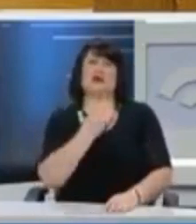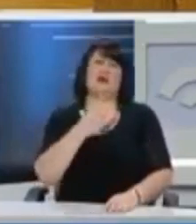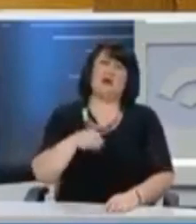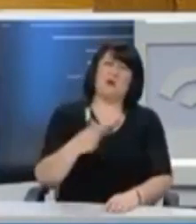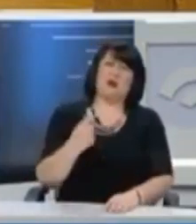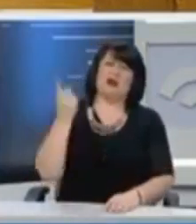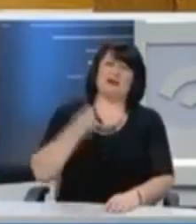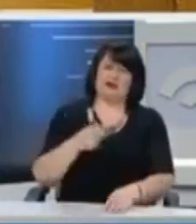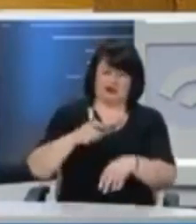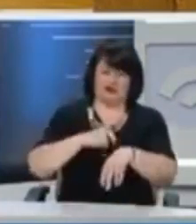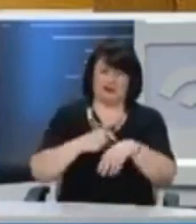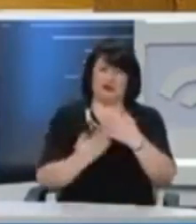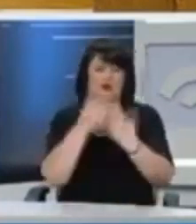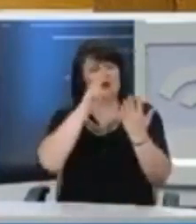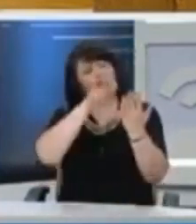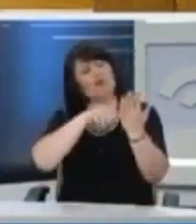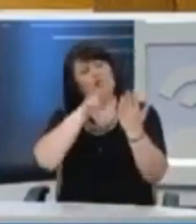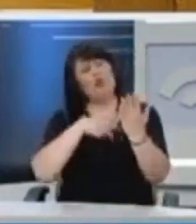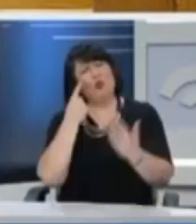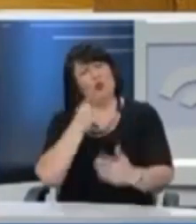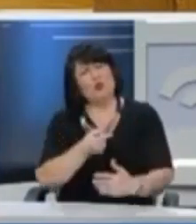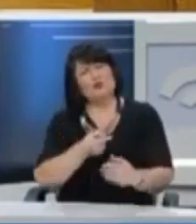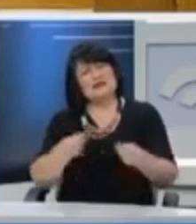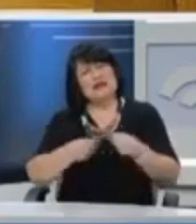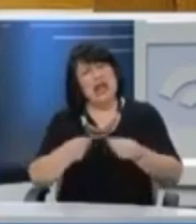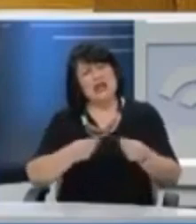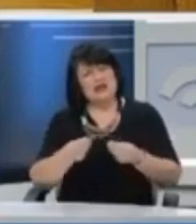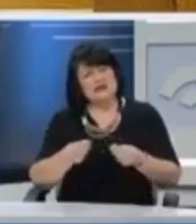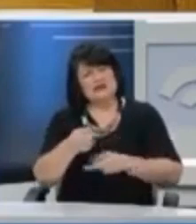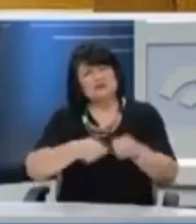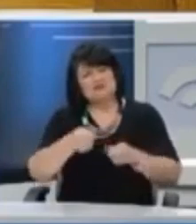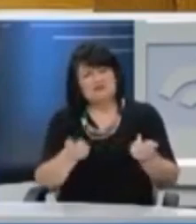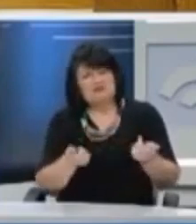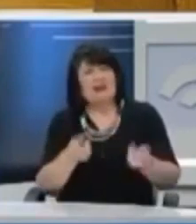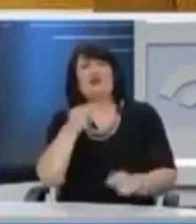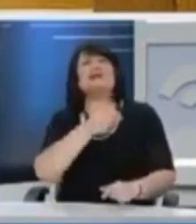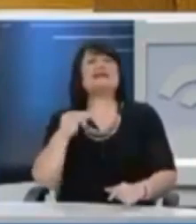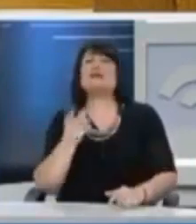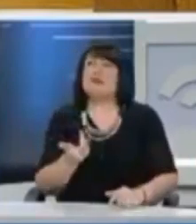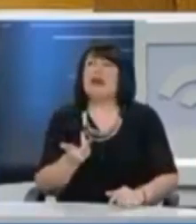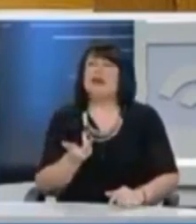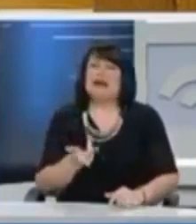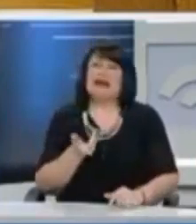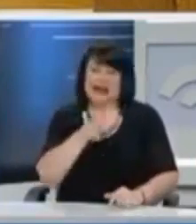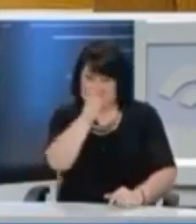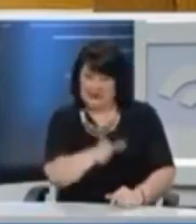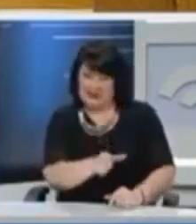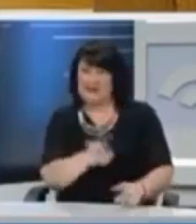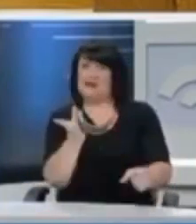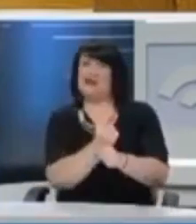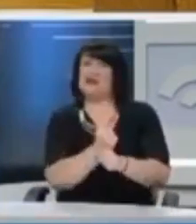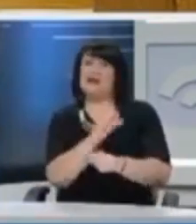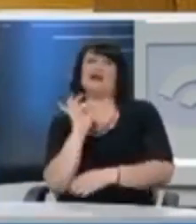,1% ήταν σήμερα το πρώτο που κοιτάζα, το οποίο σημαίνει ότι για να πετύχετε